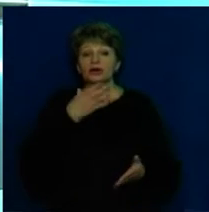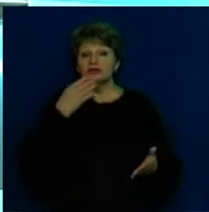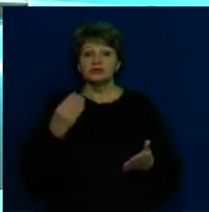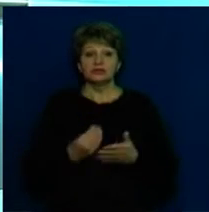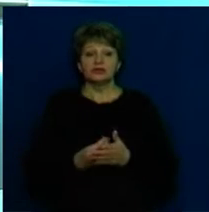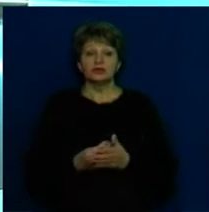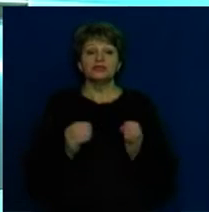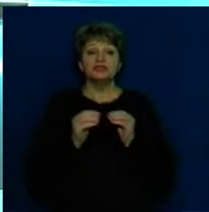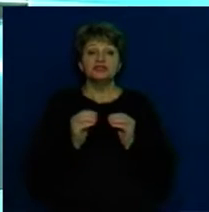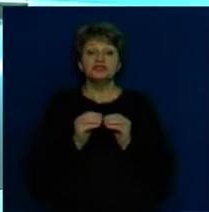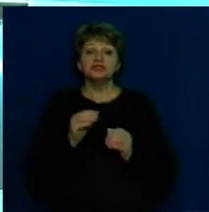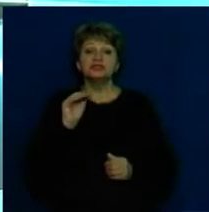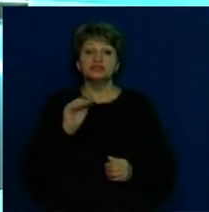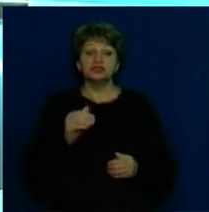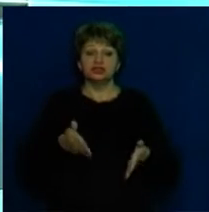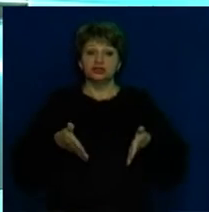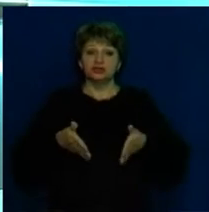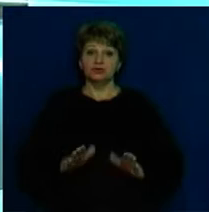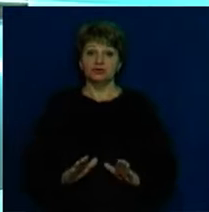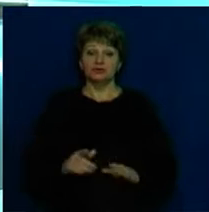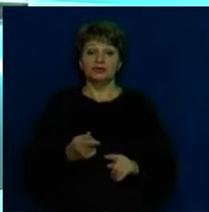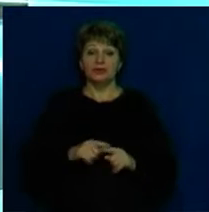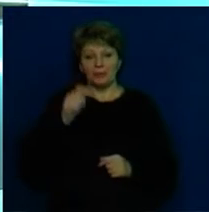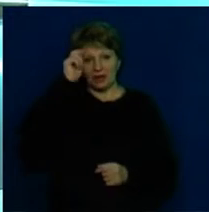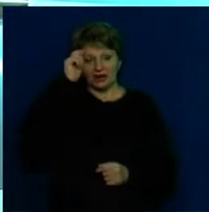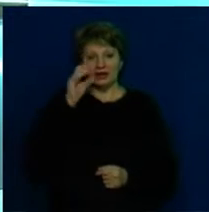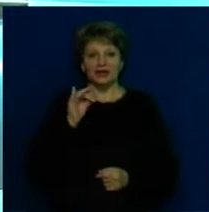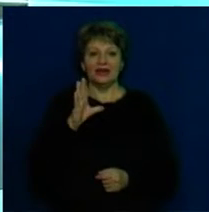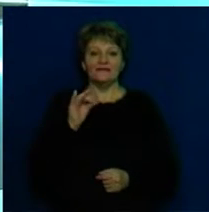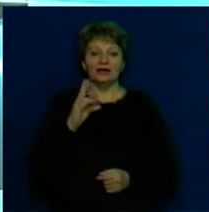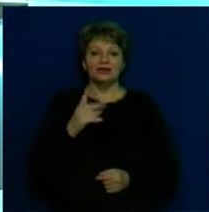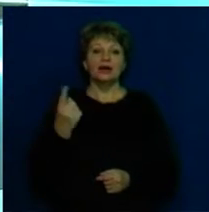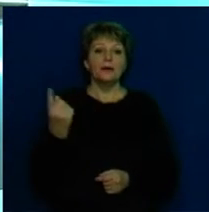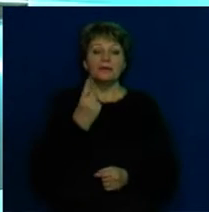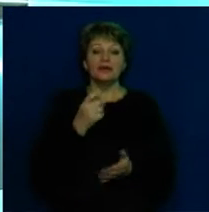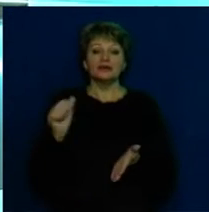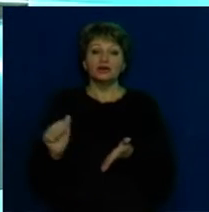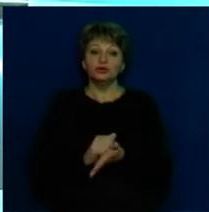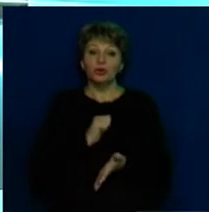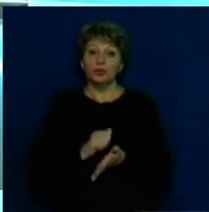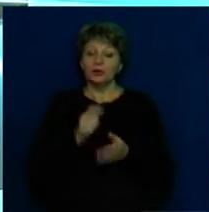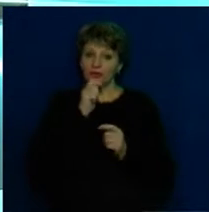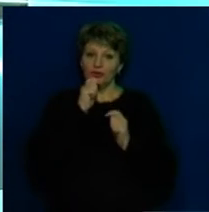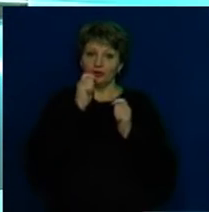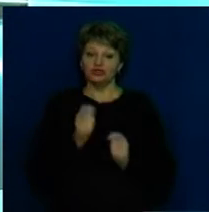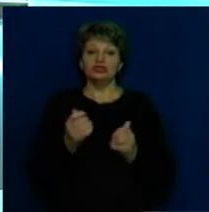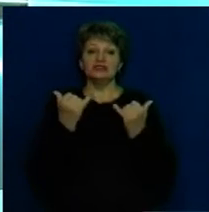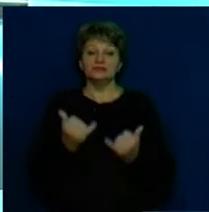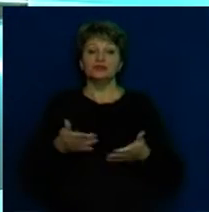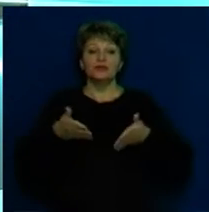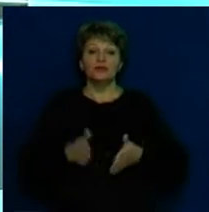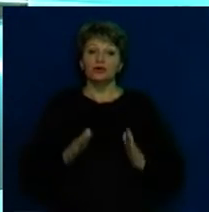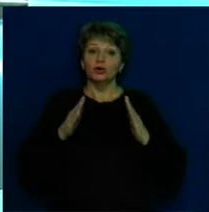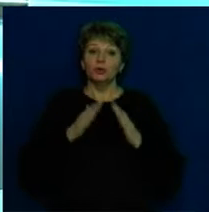народження у Черкаській області став хлопчик Іван. Перший документ мамі Малюка Анастасії Свердленко вручили сьогодні у пологому будинку